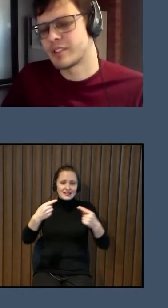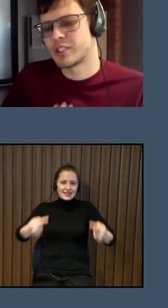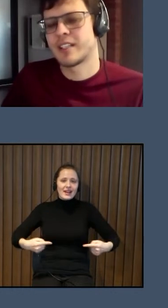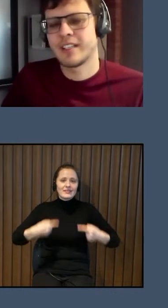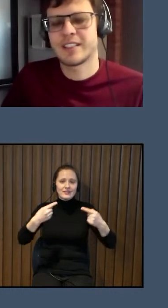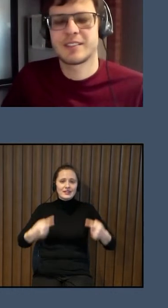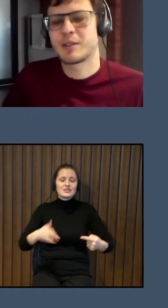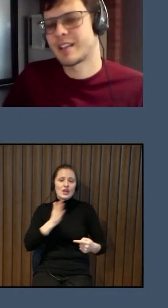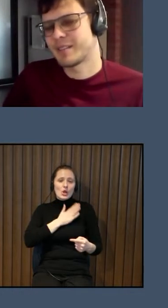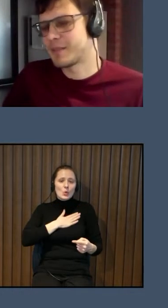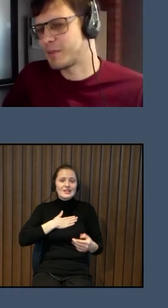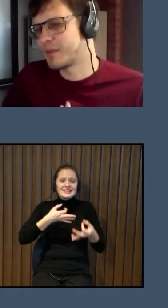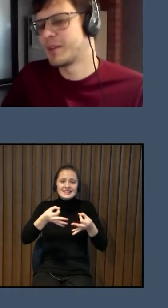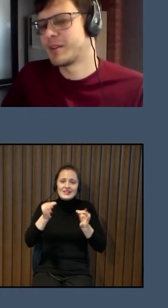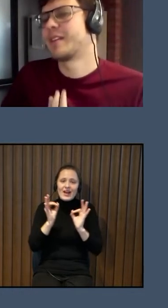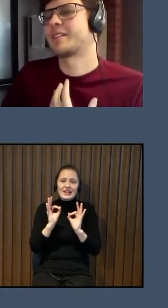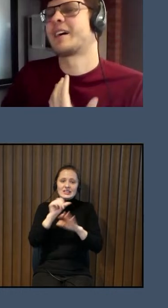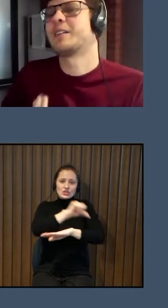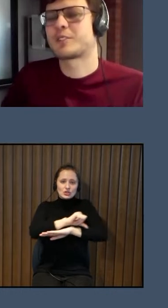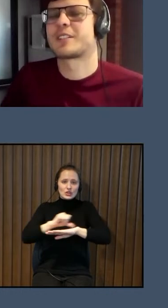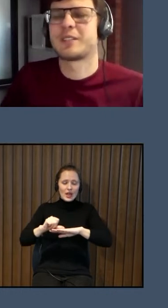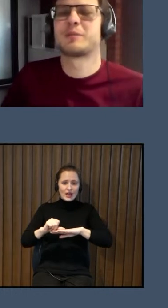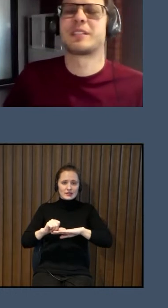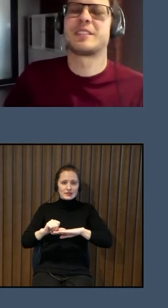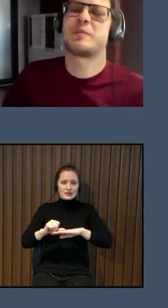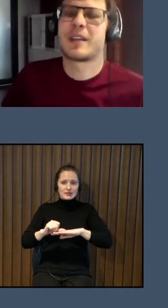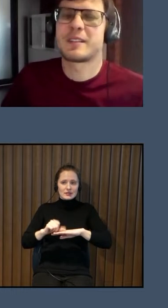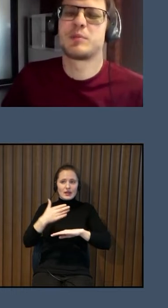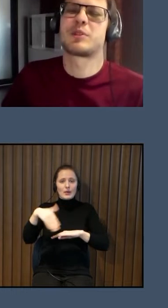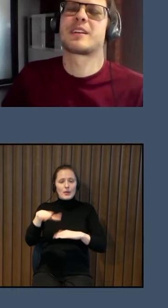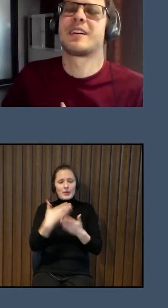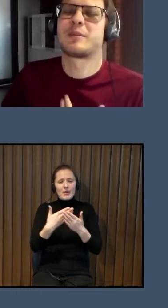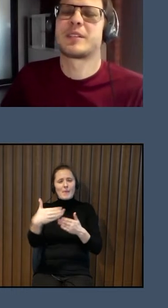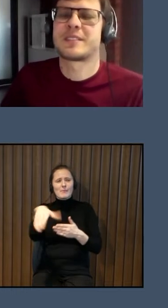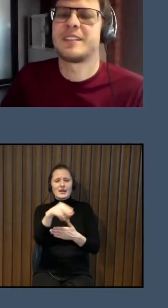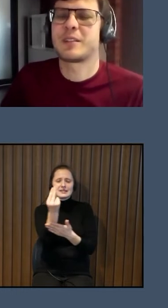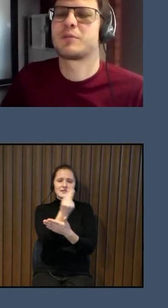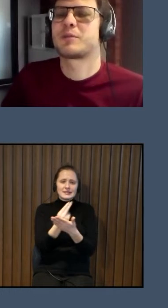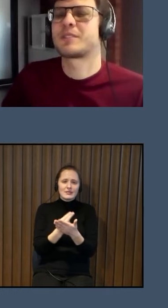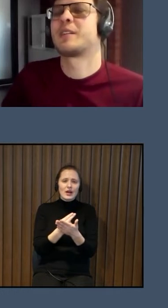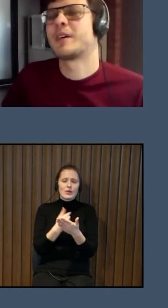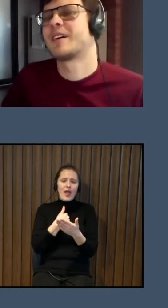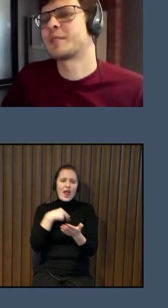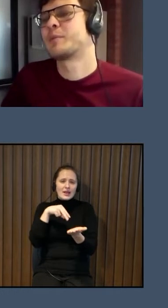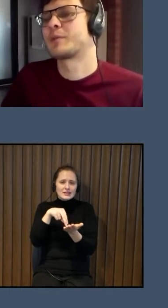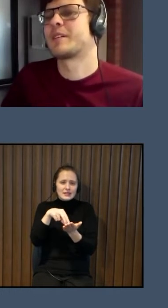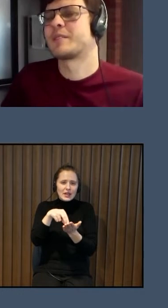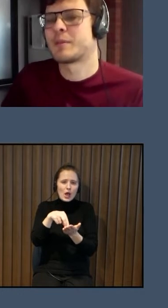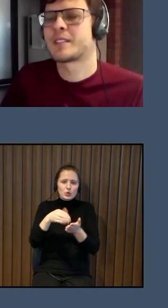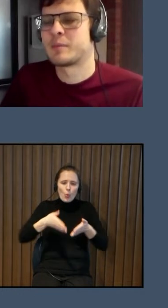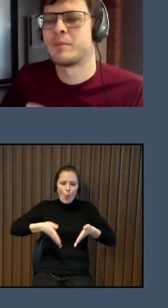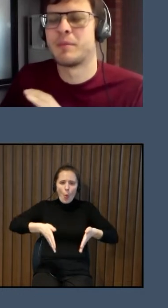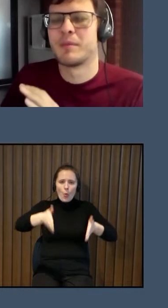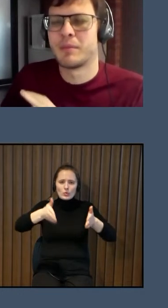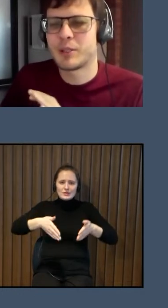ir būtiski šķērslis. Tā ilustratīva mēs zīmē, tas būtu tā kā mēs ietu un ceļu malās būtu